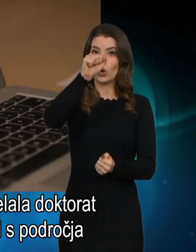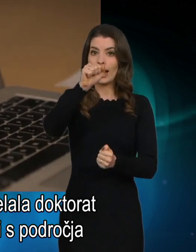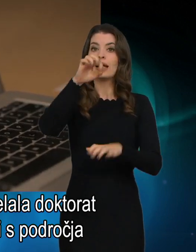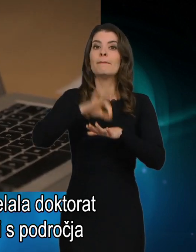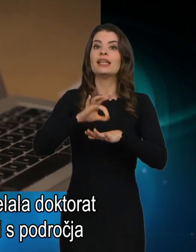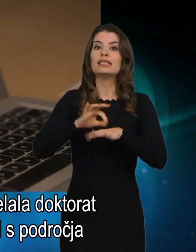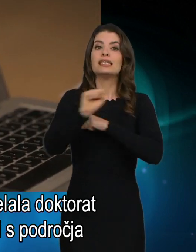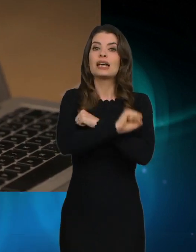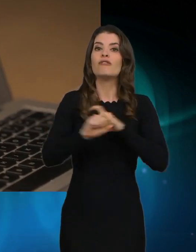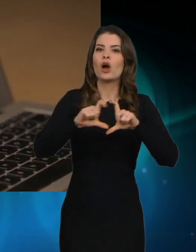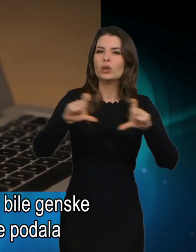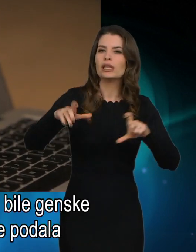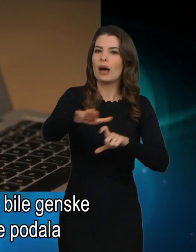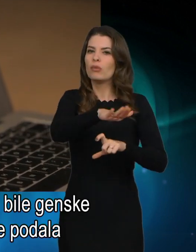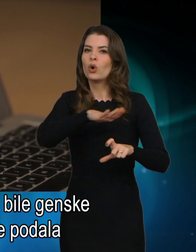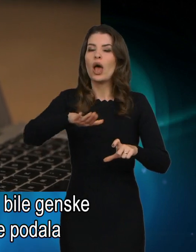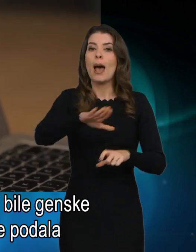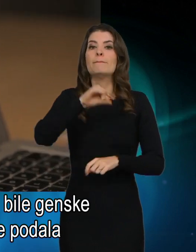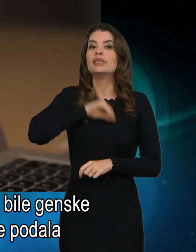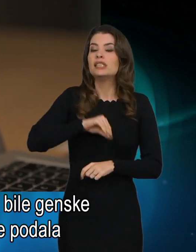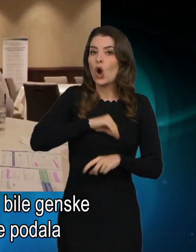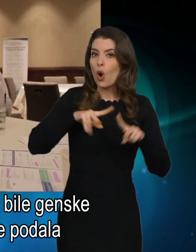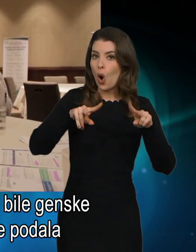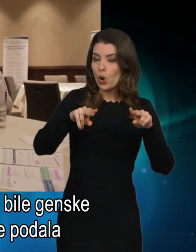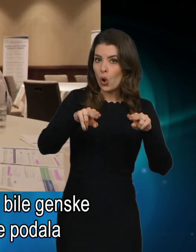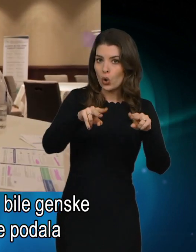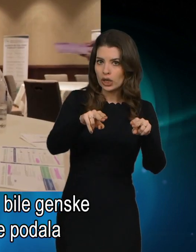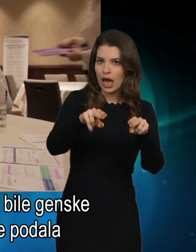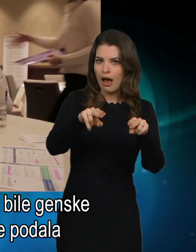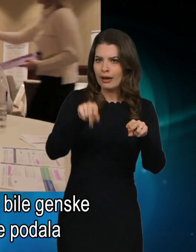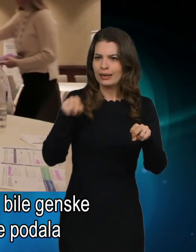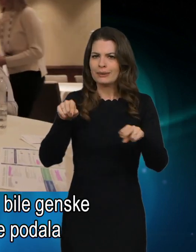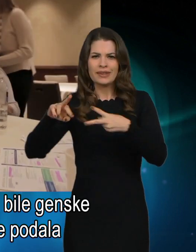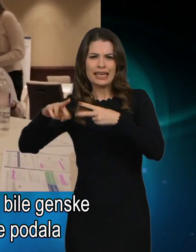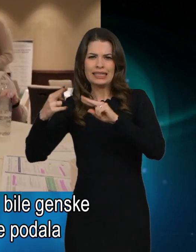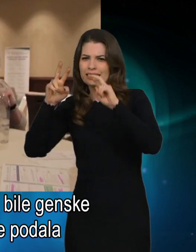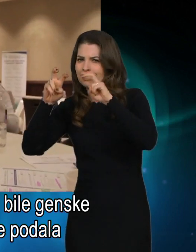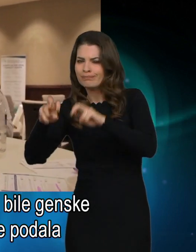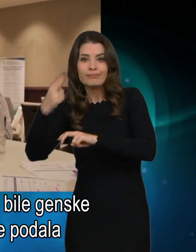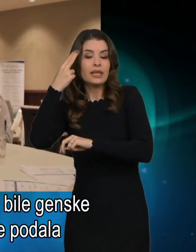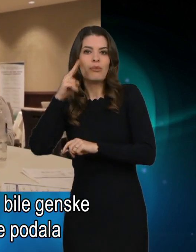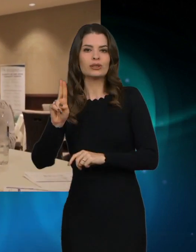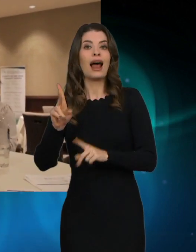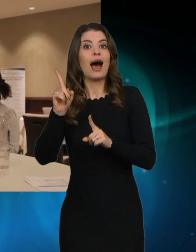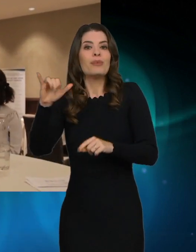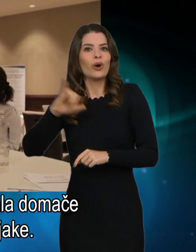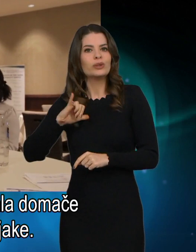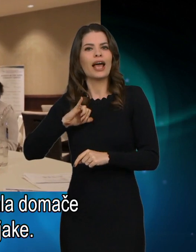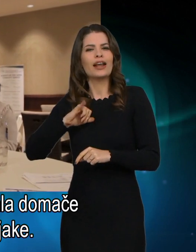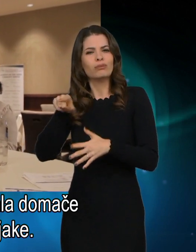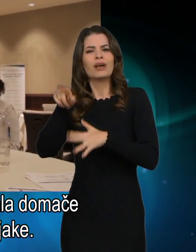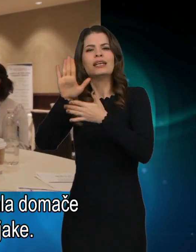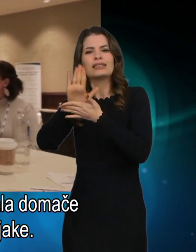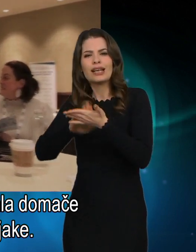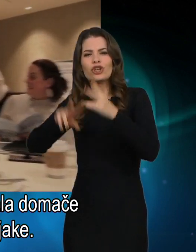fakulteti iz področja psiho-onkologije in so jih bile genske raziskave tuje, se je podala v neznano ter